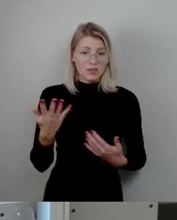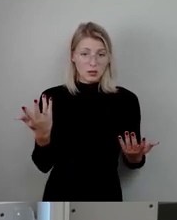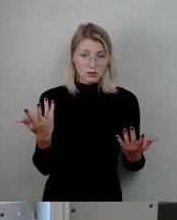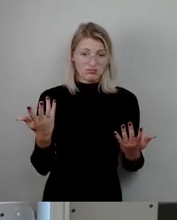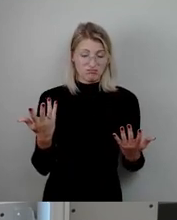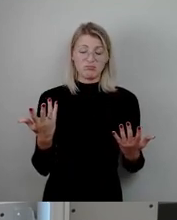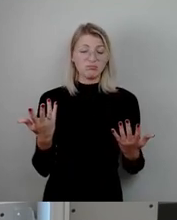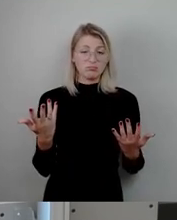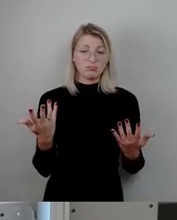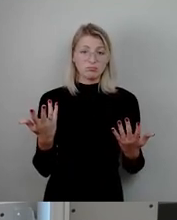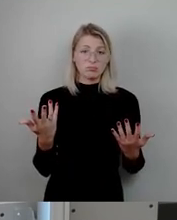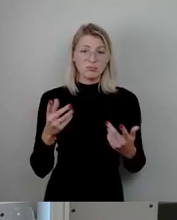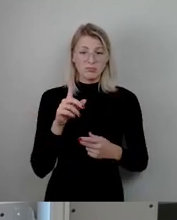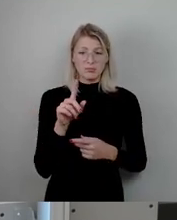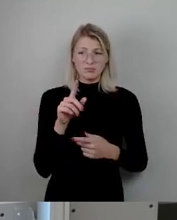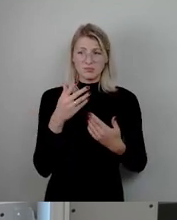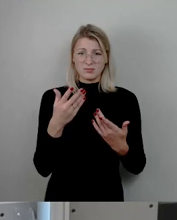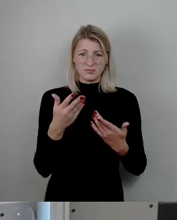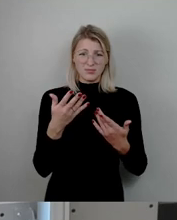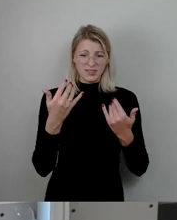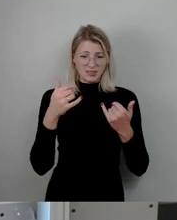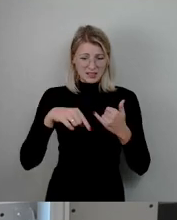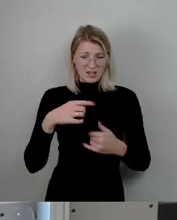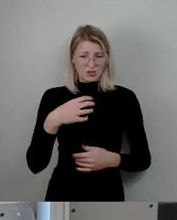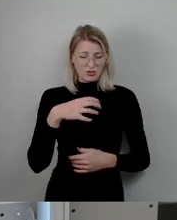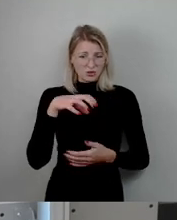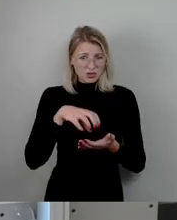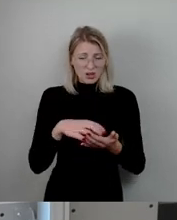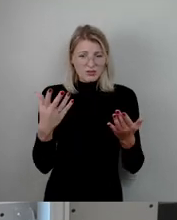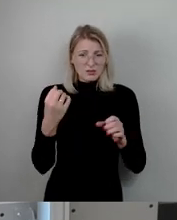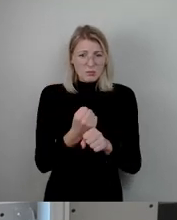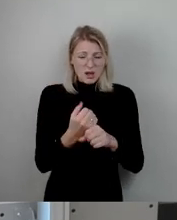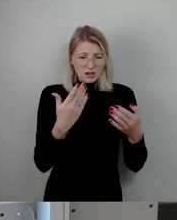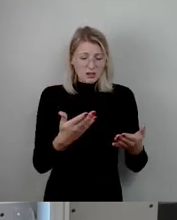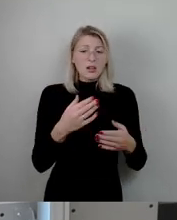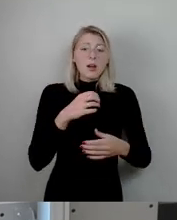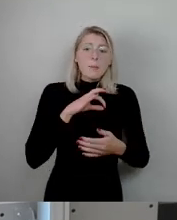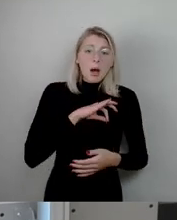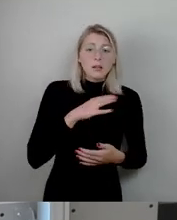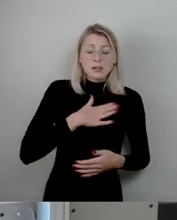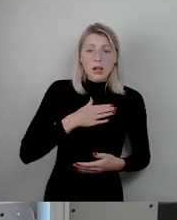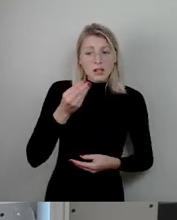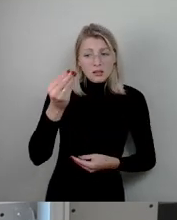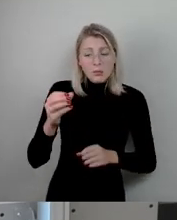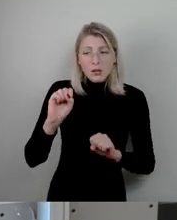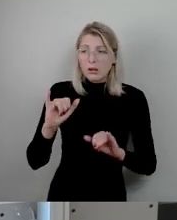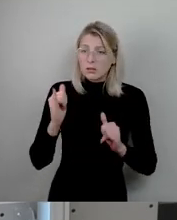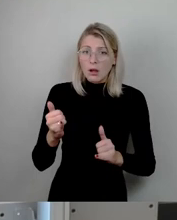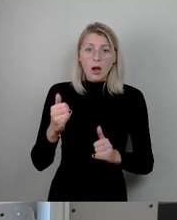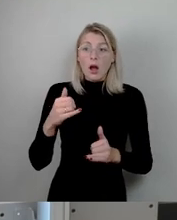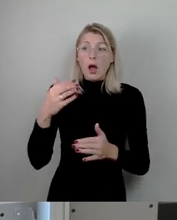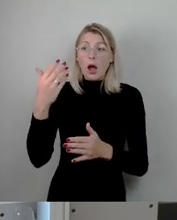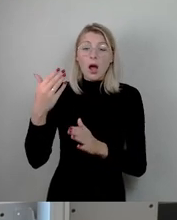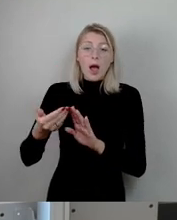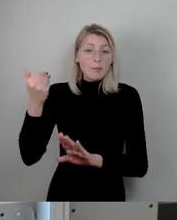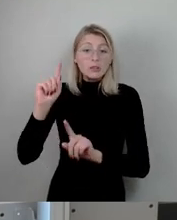ehrlich, was machen wir hier als Stadt eigentlich? Wir können so einen Preis gerne vergeben. Ich bin nicht der Meinung, dass wir diesen Preis abschaffen sollten. Natürlich